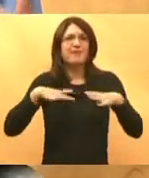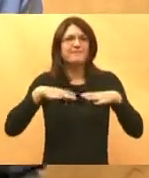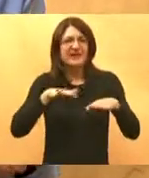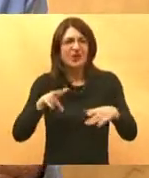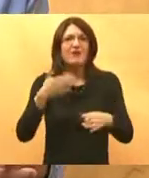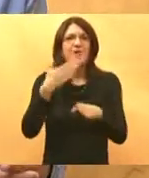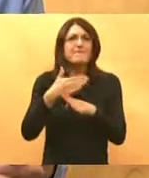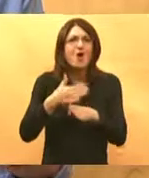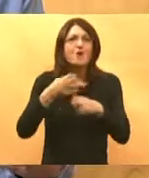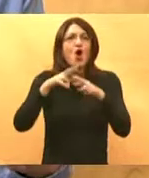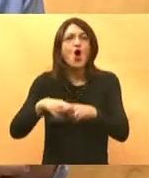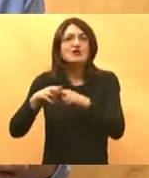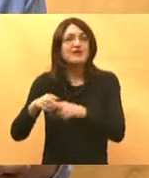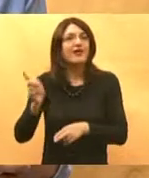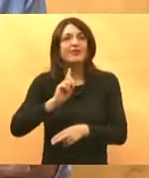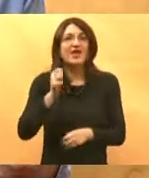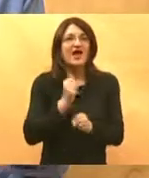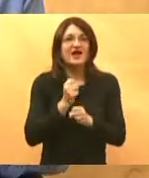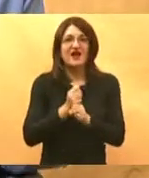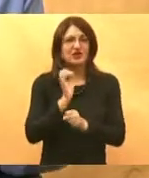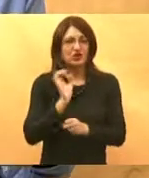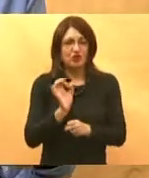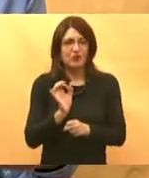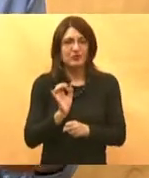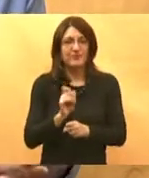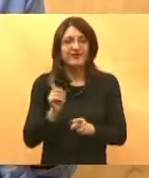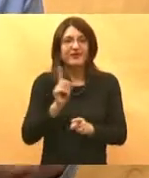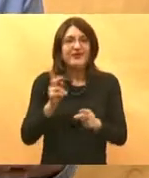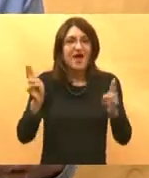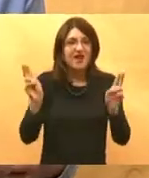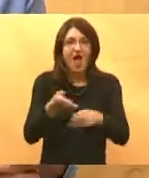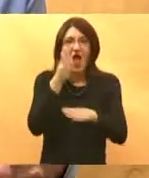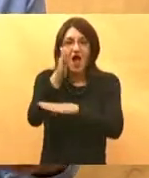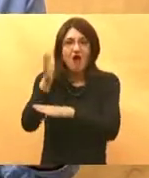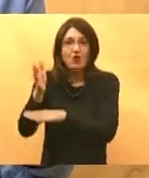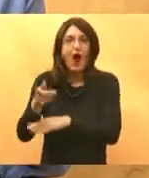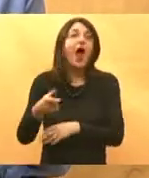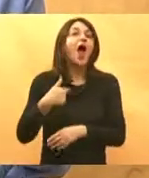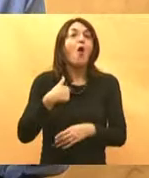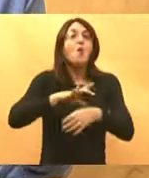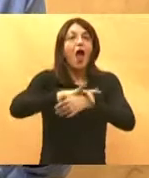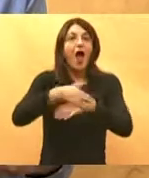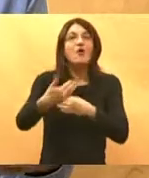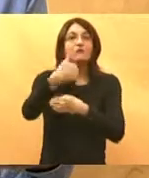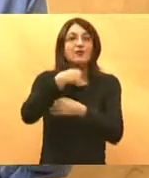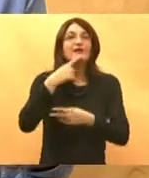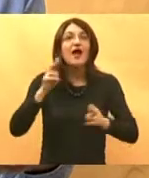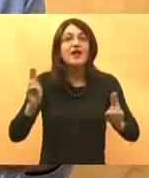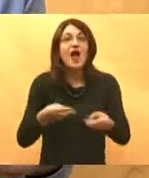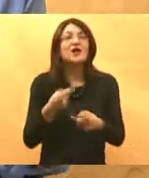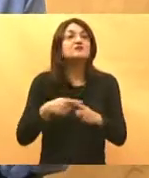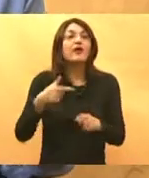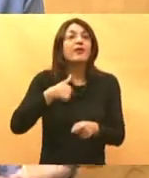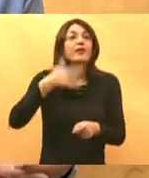pomoć i ostalo, ne funkcioniraju ili nisu lako dostupni, a mi jesmo i onda pacijenti se obraćaju nama jer više ne znaju